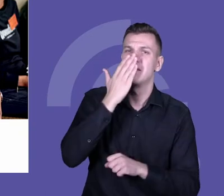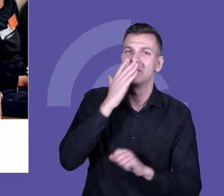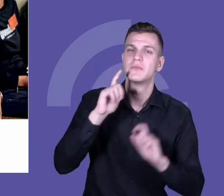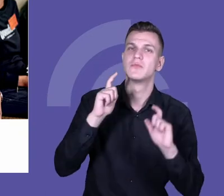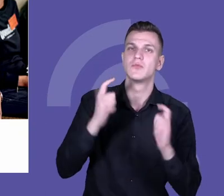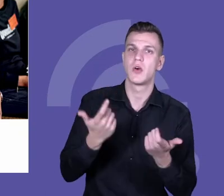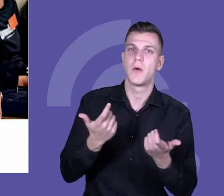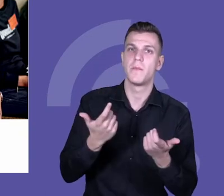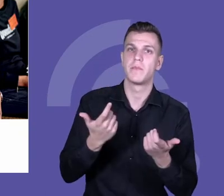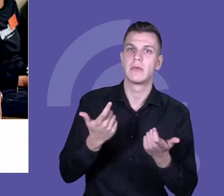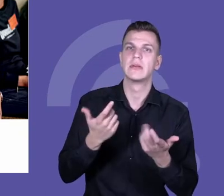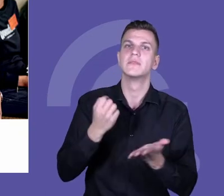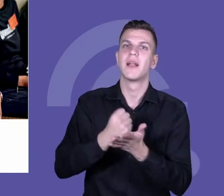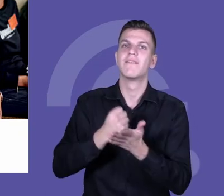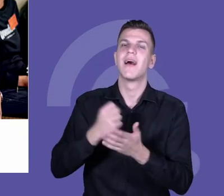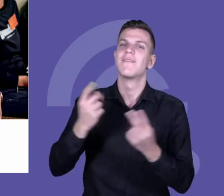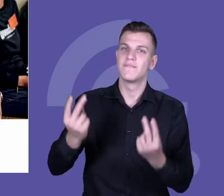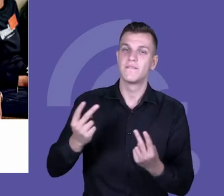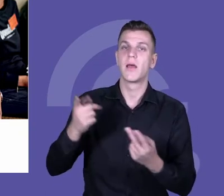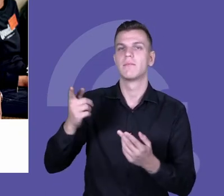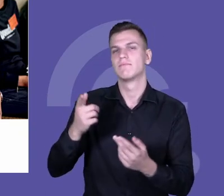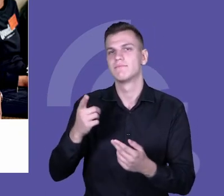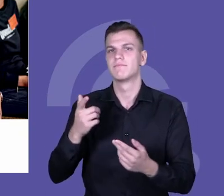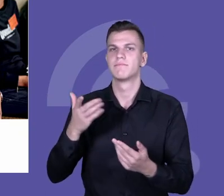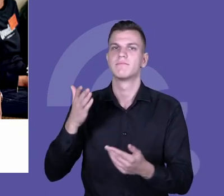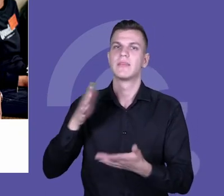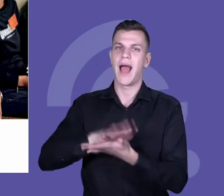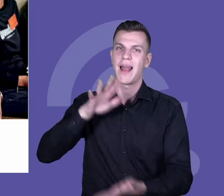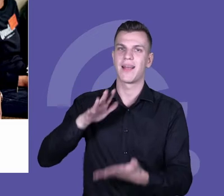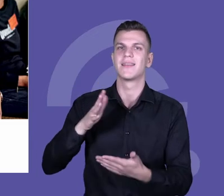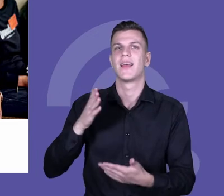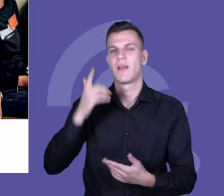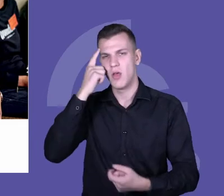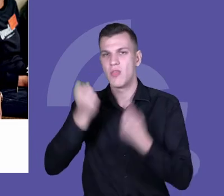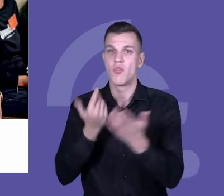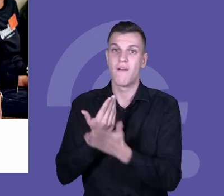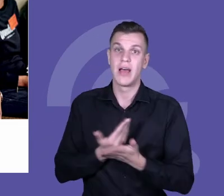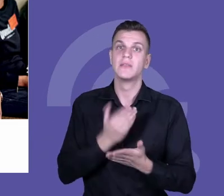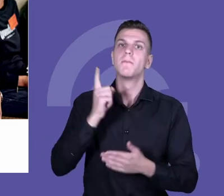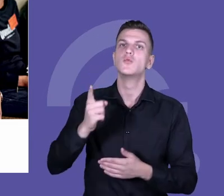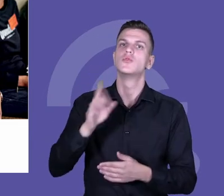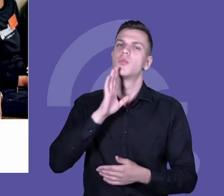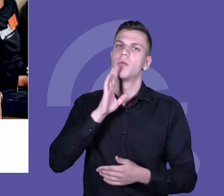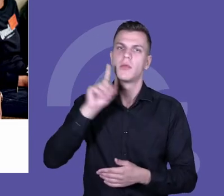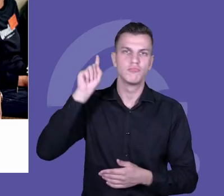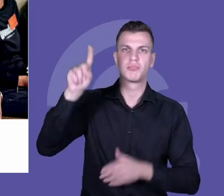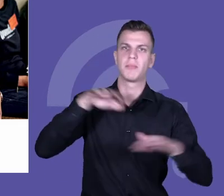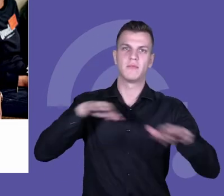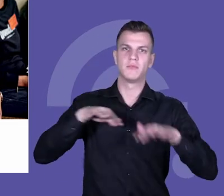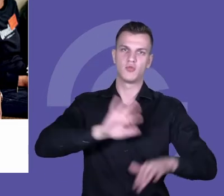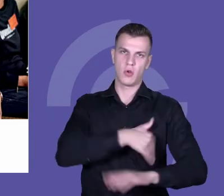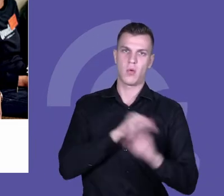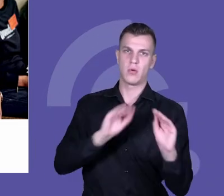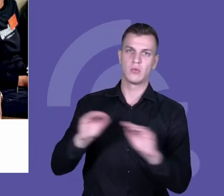proinnowacyjnych w centrum, czyli jako kluczowego celu szkoły. To się odnosi też do tego, co wcześniej padało